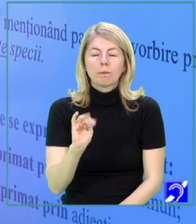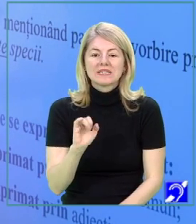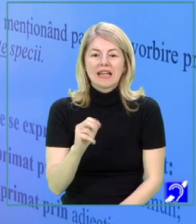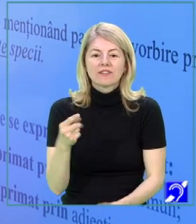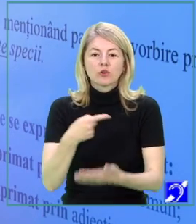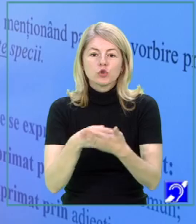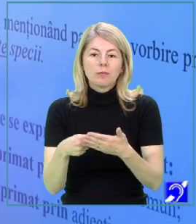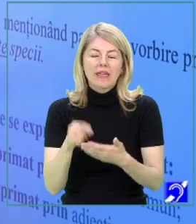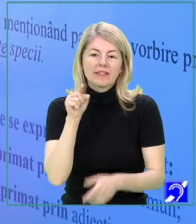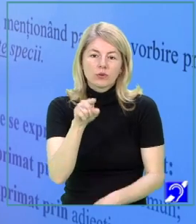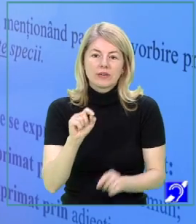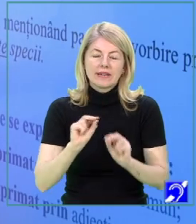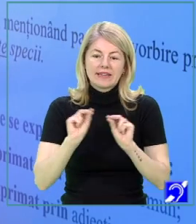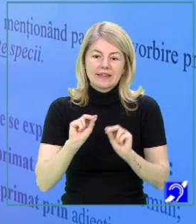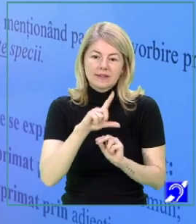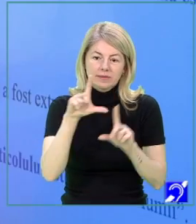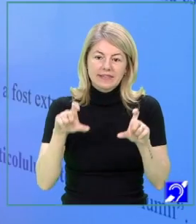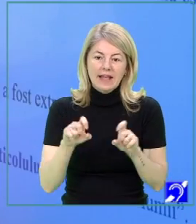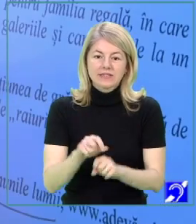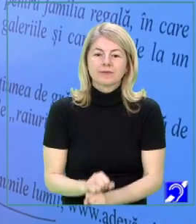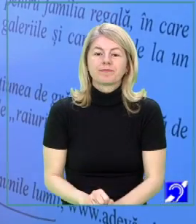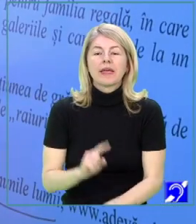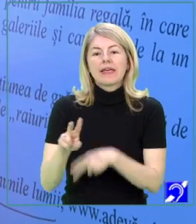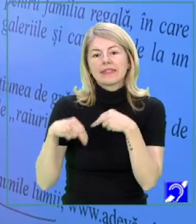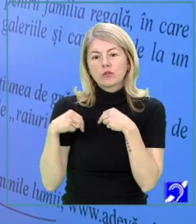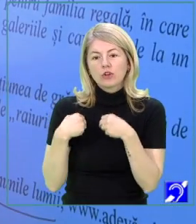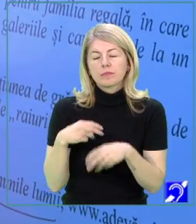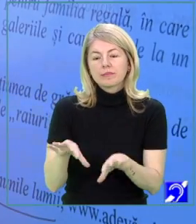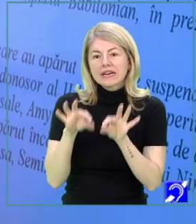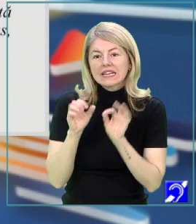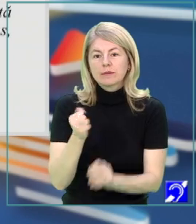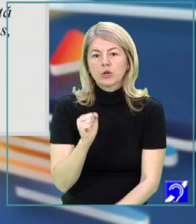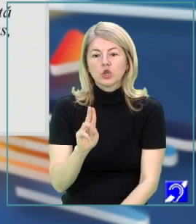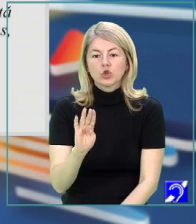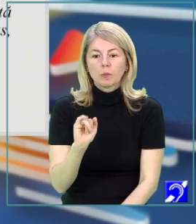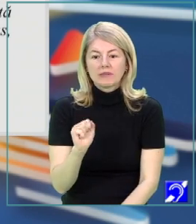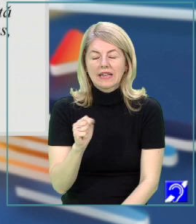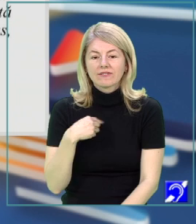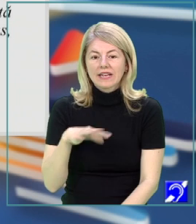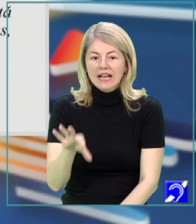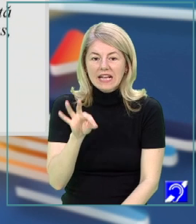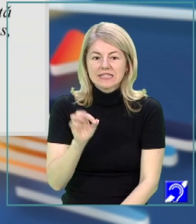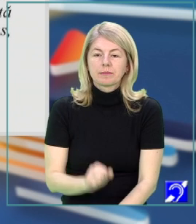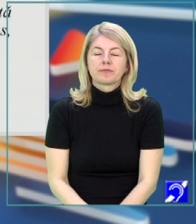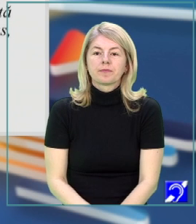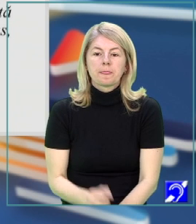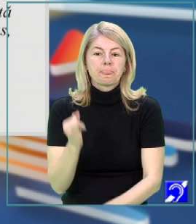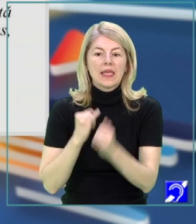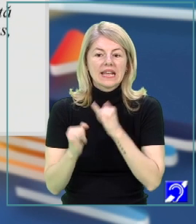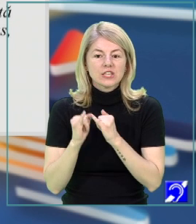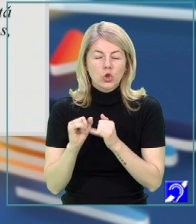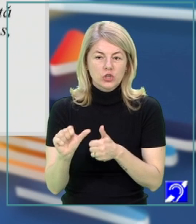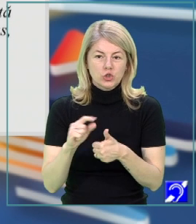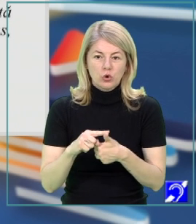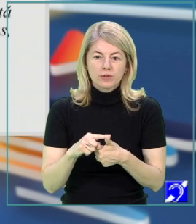subliniate în text. Ne întoarcem la text, identificăm, găsim substantivele, istoricilor